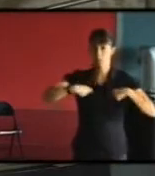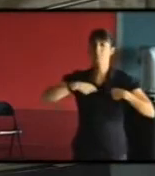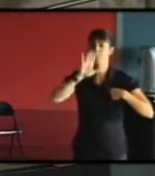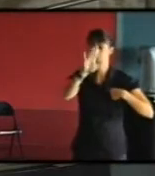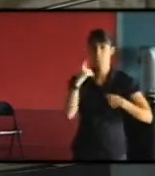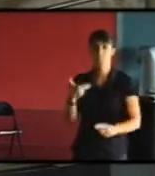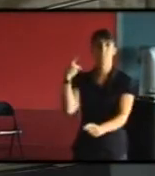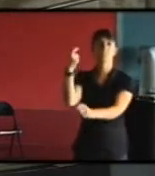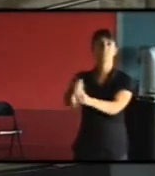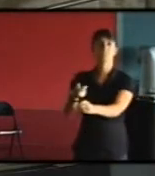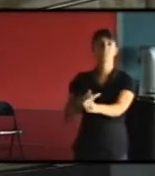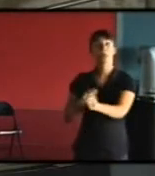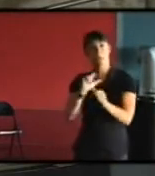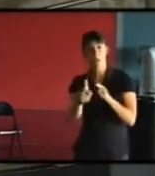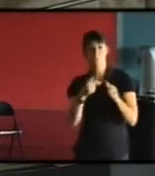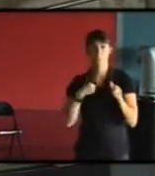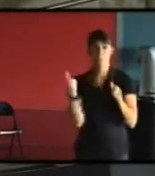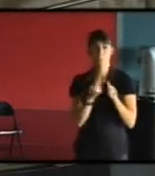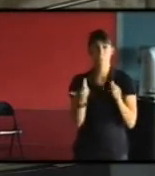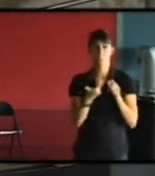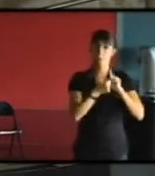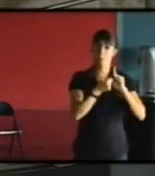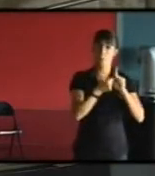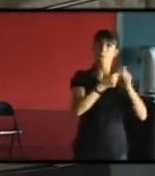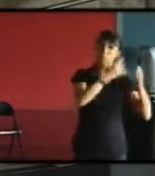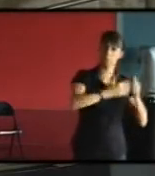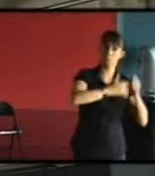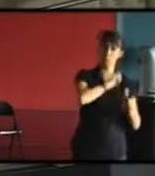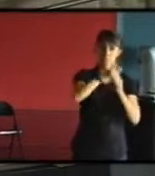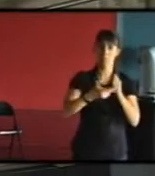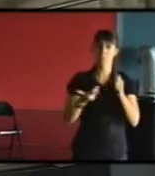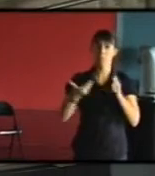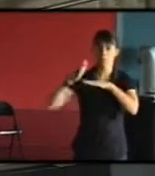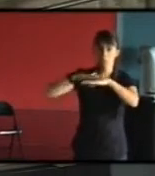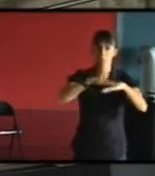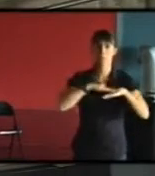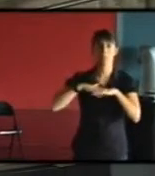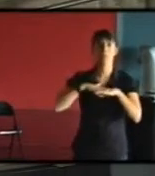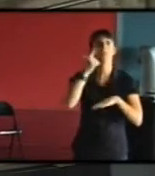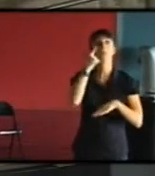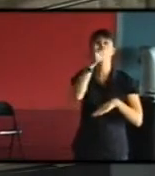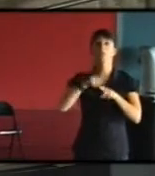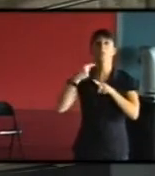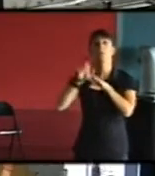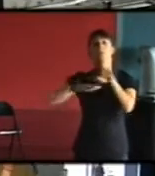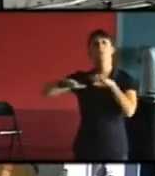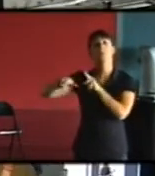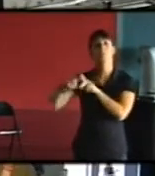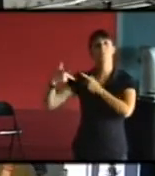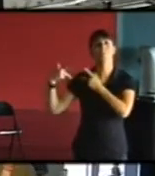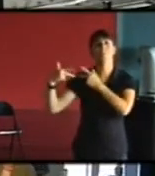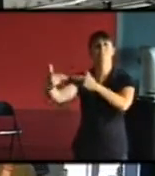c'est un travail de prospective. C'est-à-dire qu'ici, vous avez aperçu dans la vidéo différentes dates, donc différentes époques qui nous permettent de savoir ce qu'il eu dans le passé,